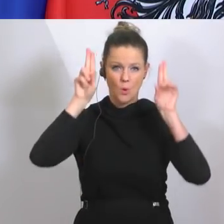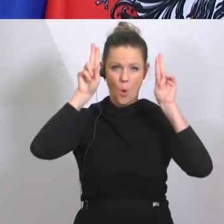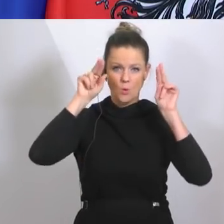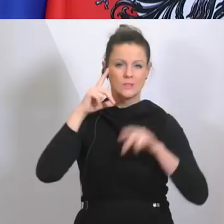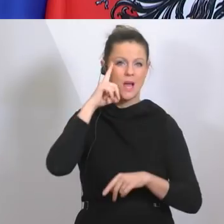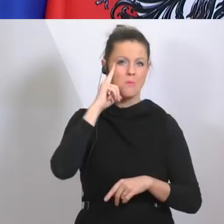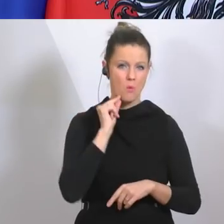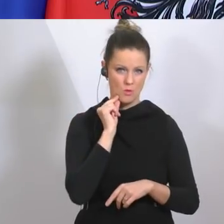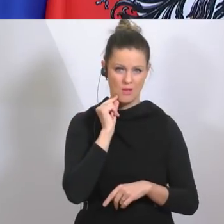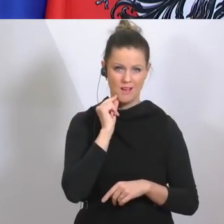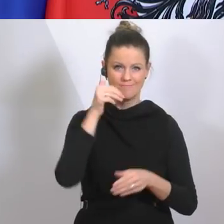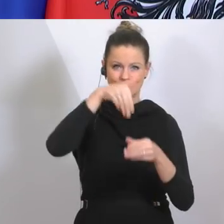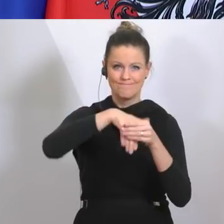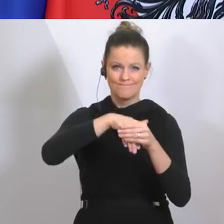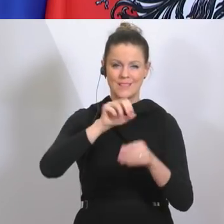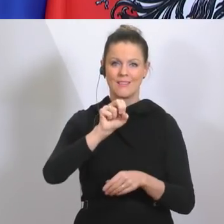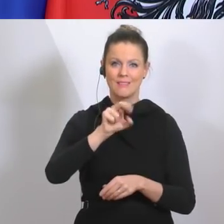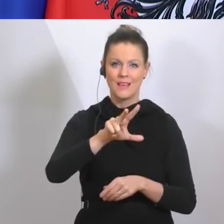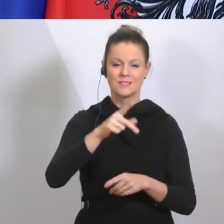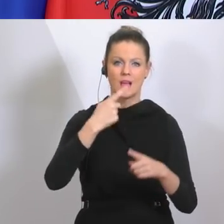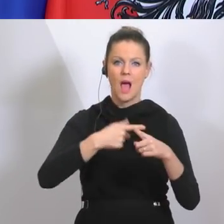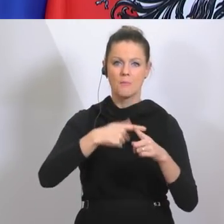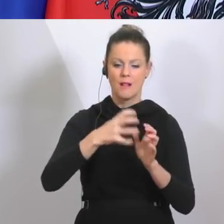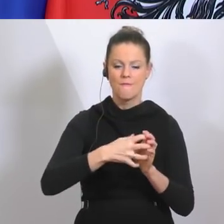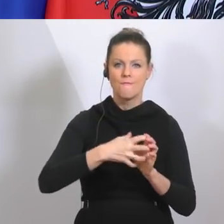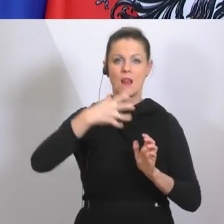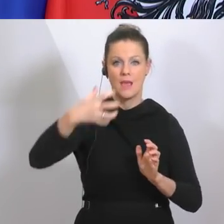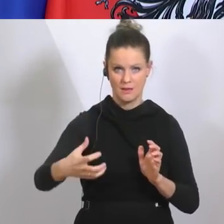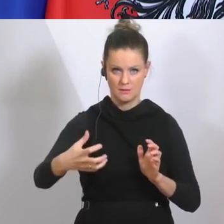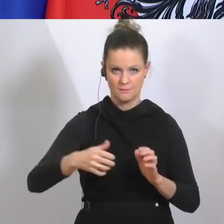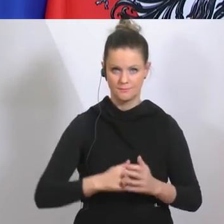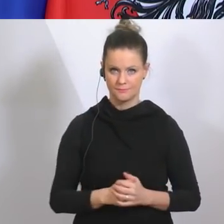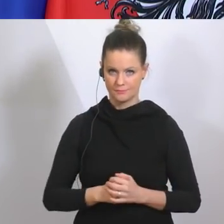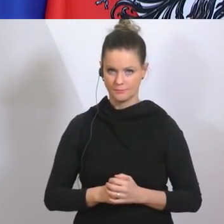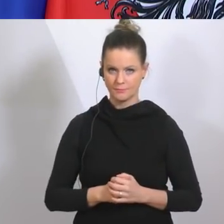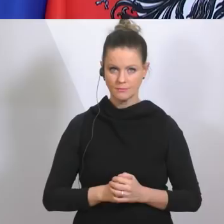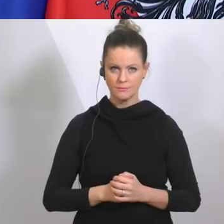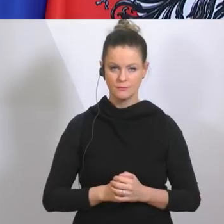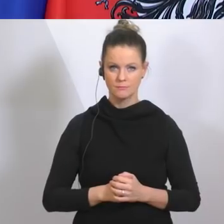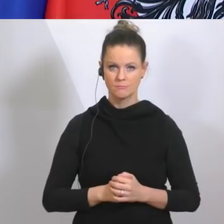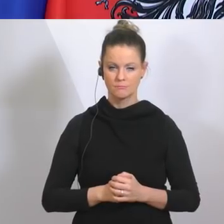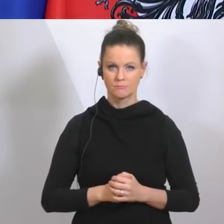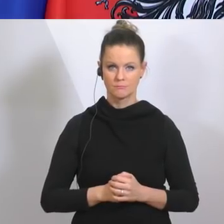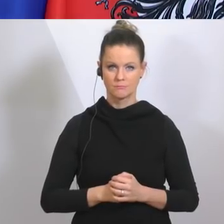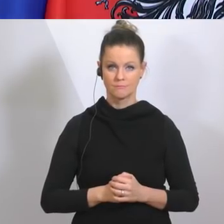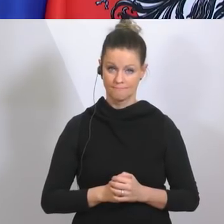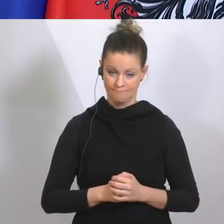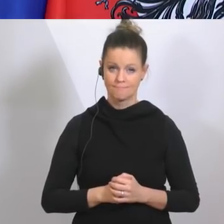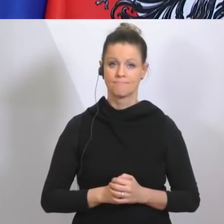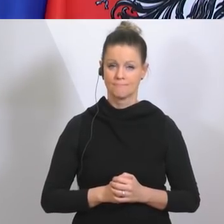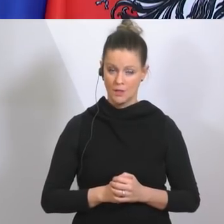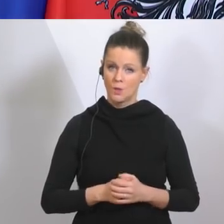das ist der 13. April, verlängert werden. Das ist eine massive